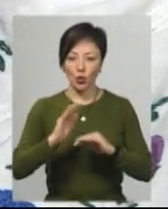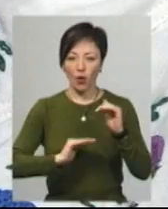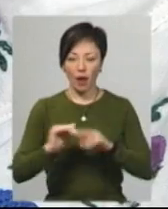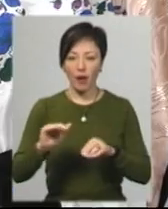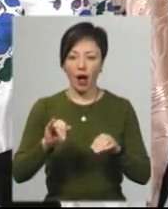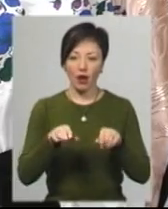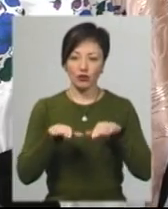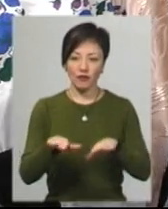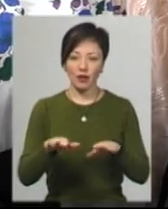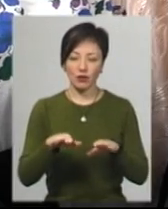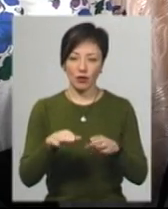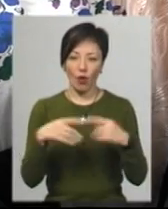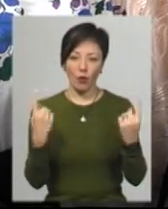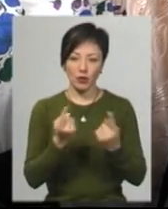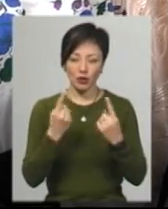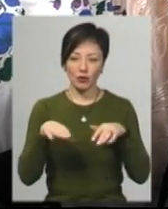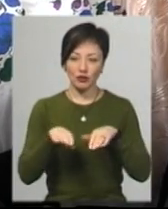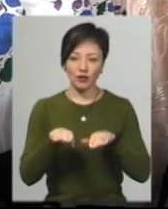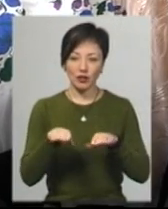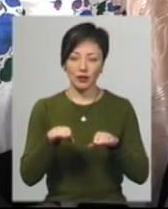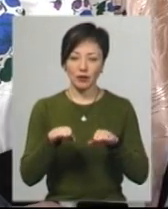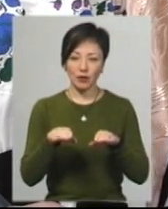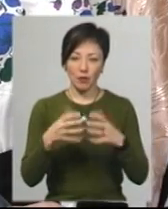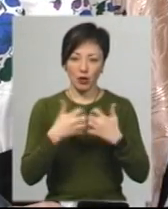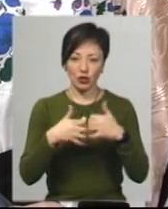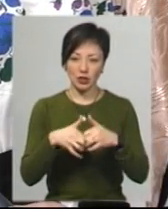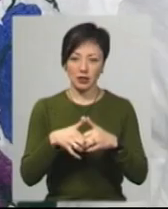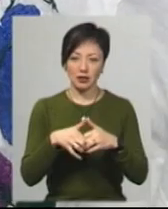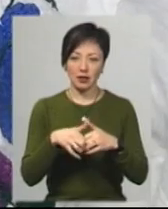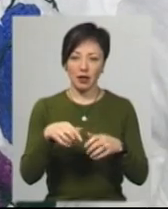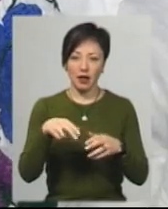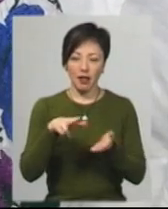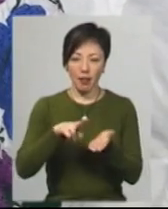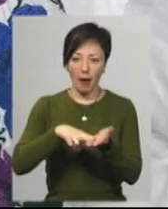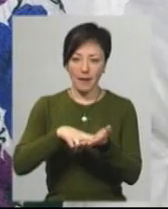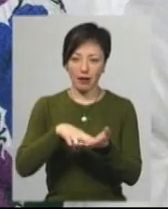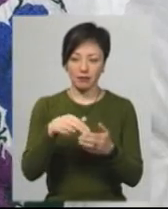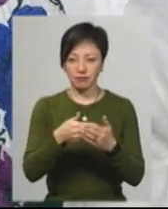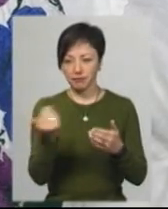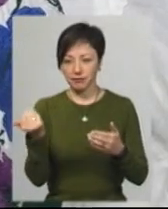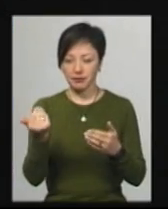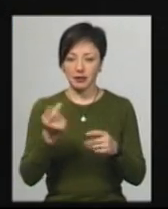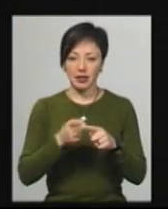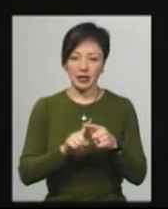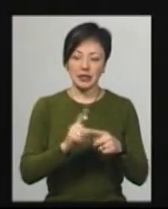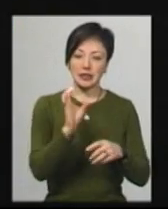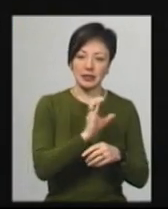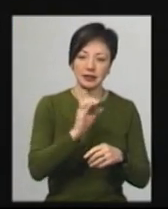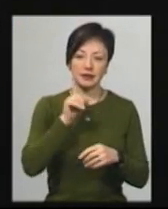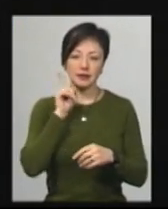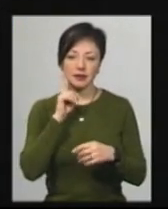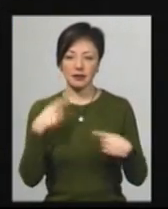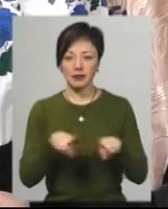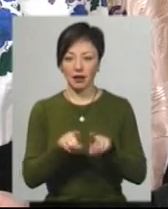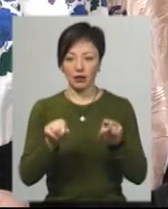а швейною машинкою. Простою, обичною машинкою вишивала. Знімається лапка. Традиційний, обичною синій, зелений. Ну, так,